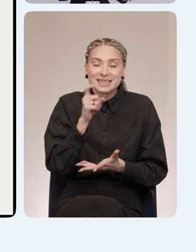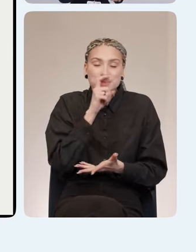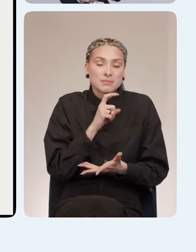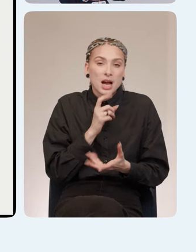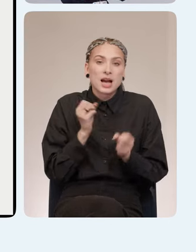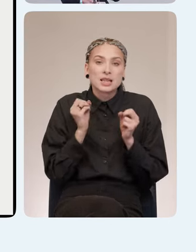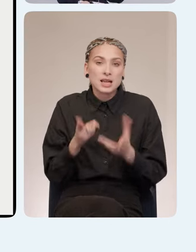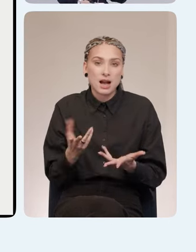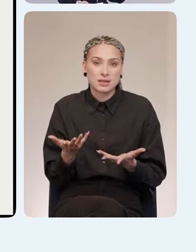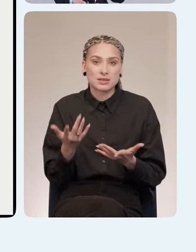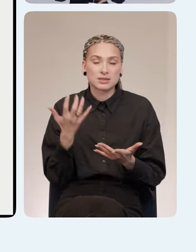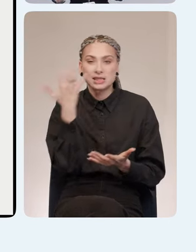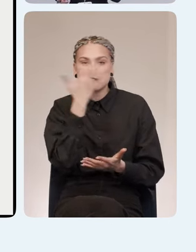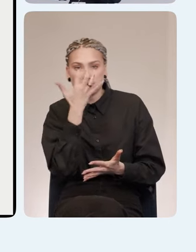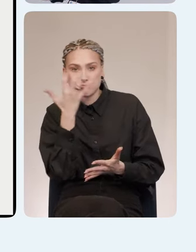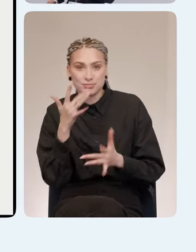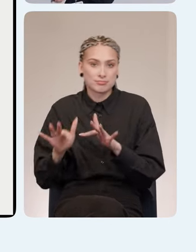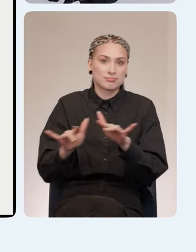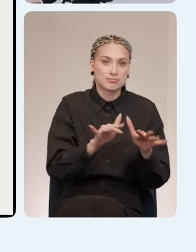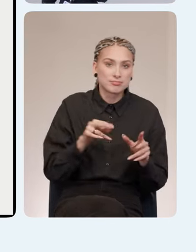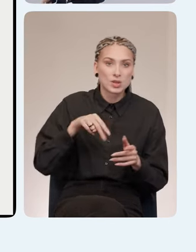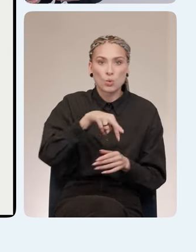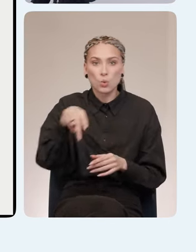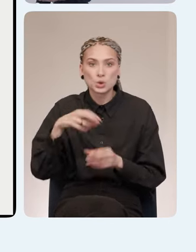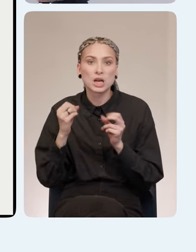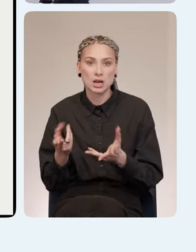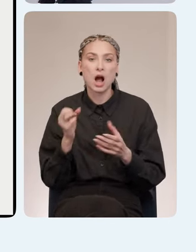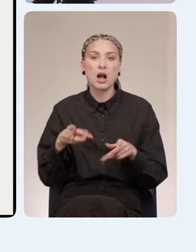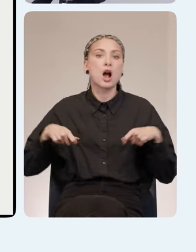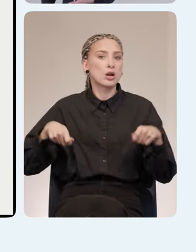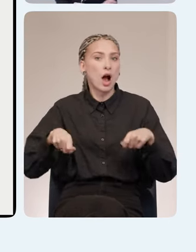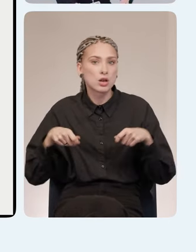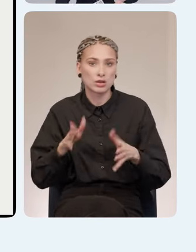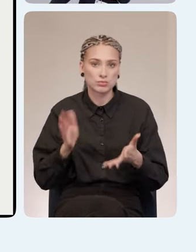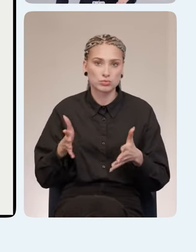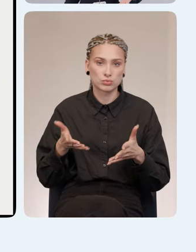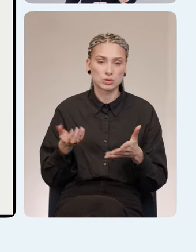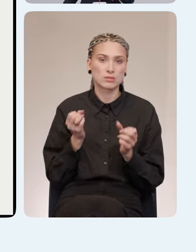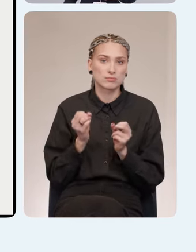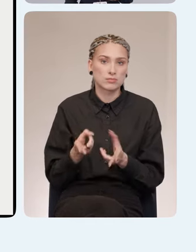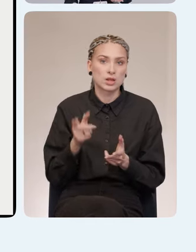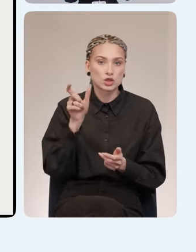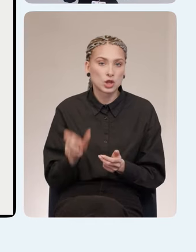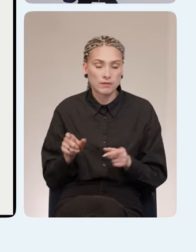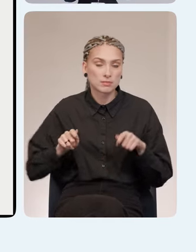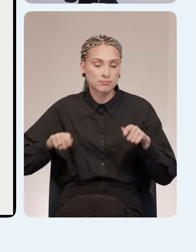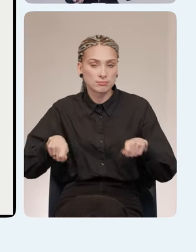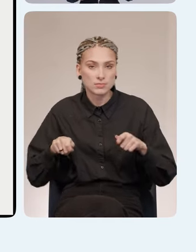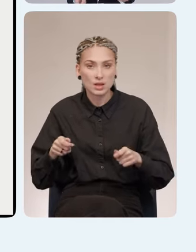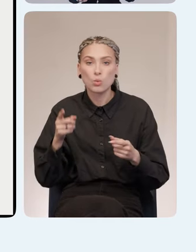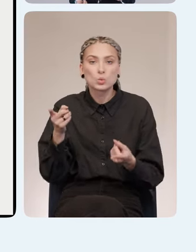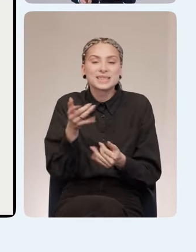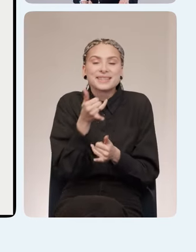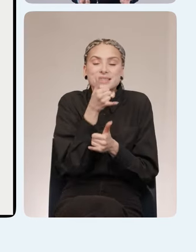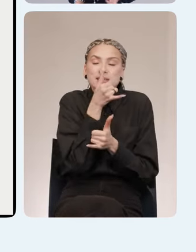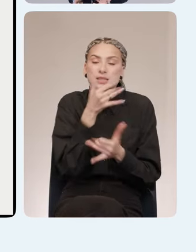как именно навигируется незрячий, как именно на инвалидной коляске передвигается человек, он не